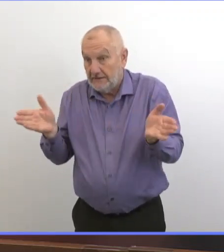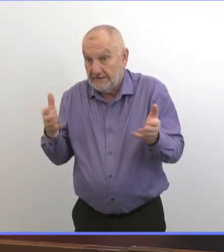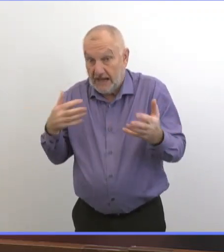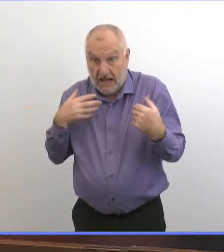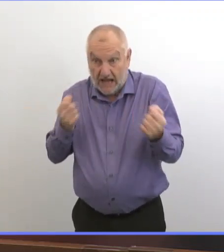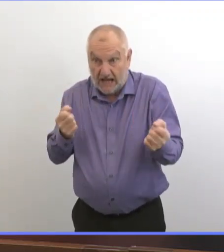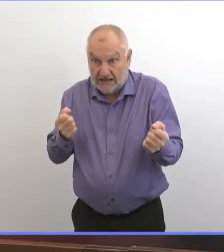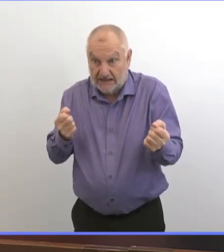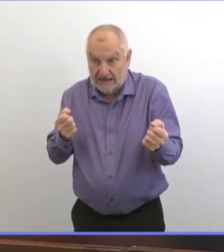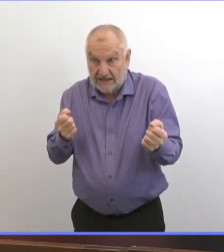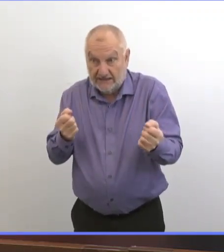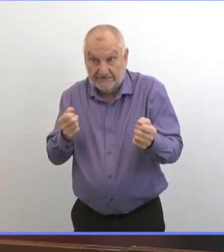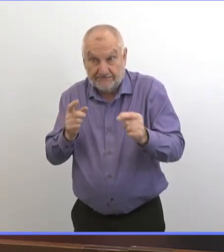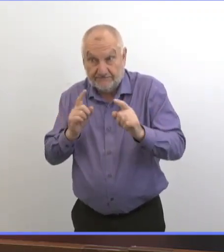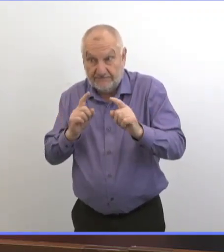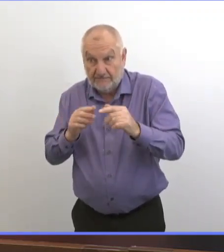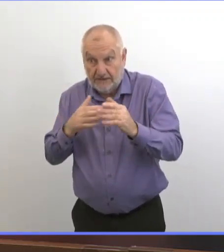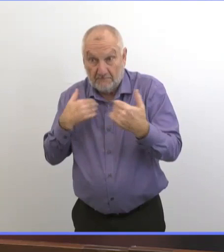'options.